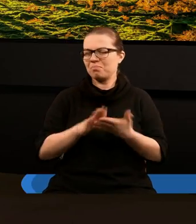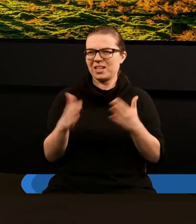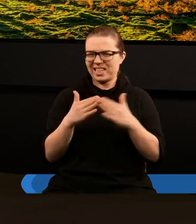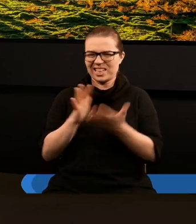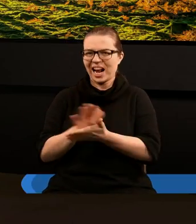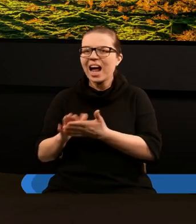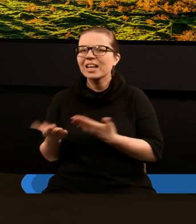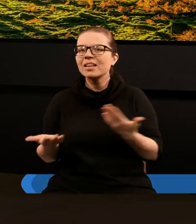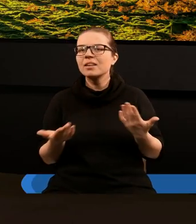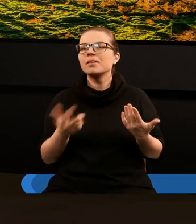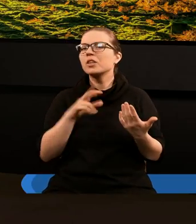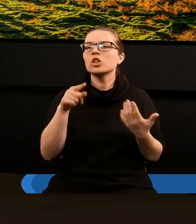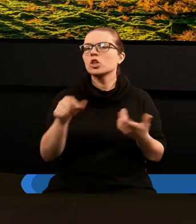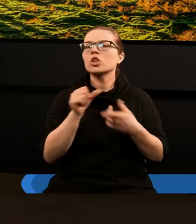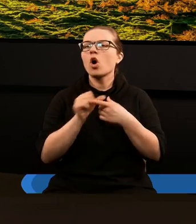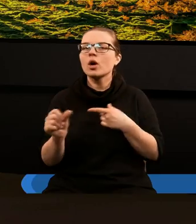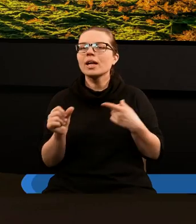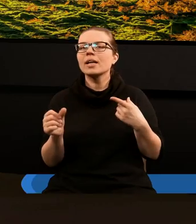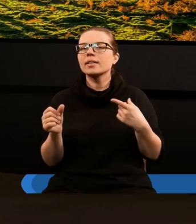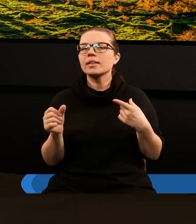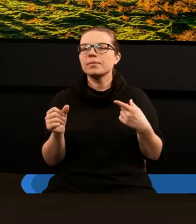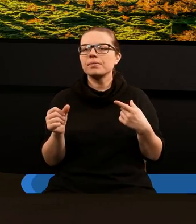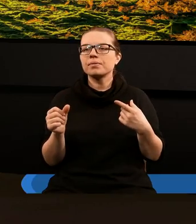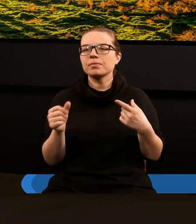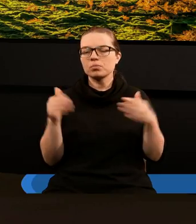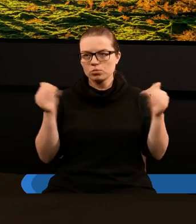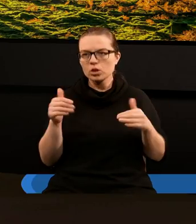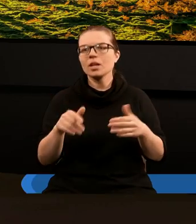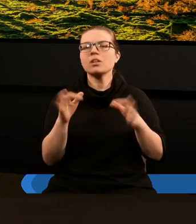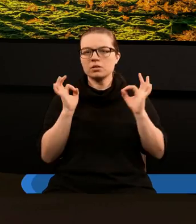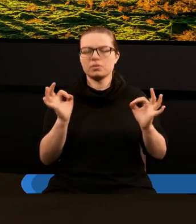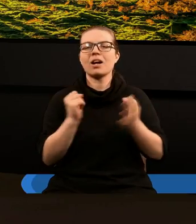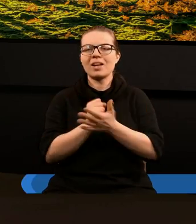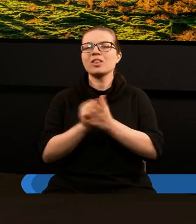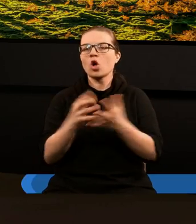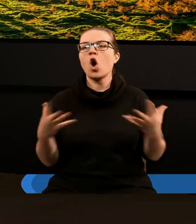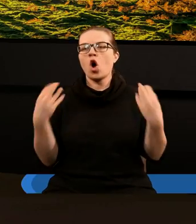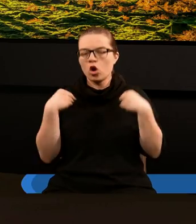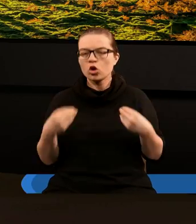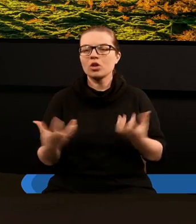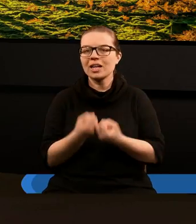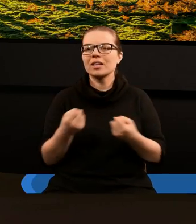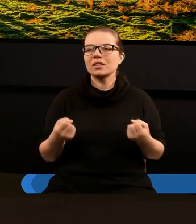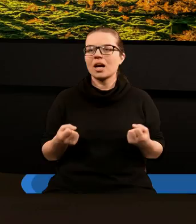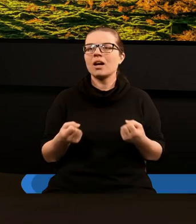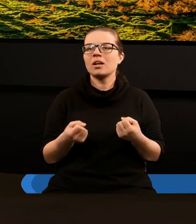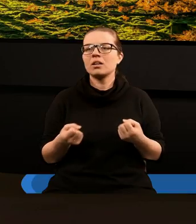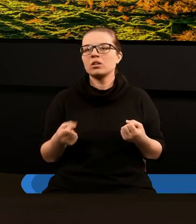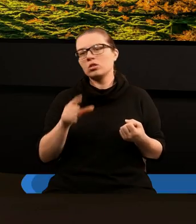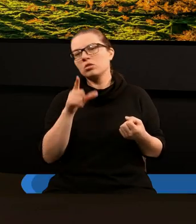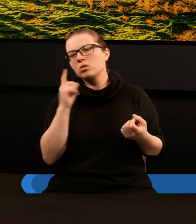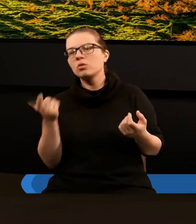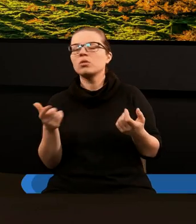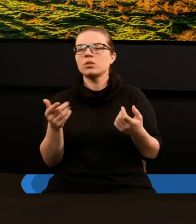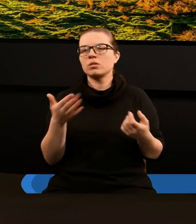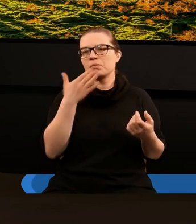bez skazy, czy to jest, czy to jest możliwy standard do osiągnięcia, czy ludzie, no,